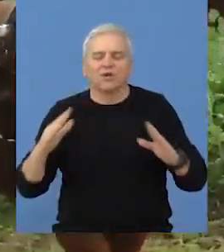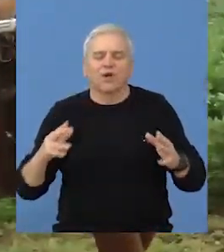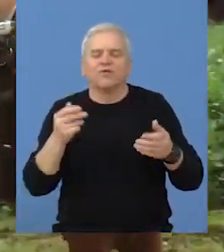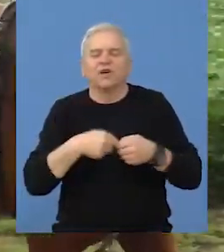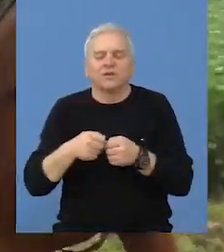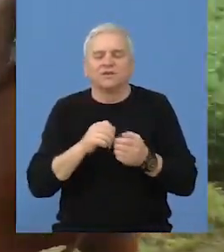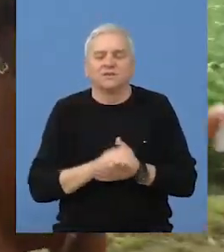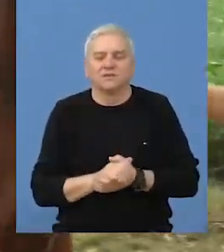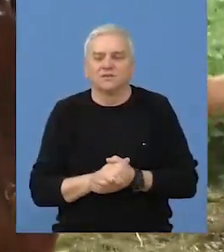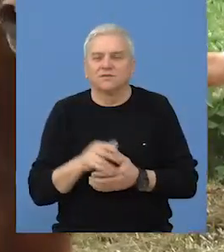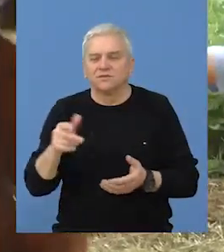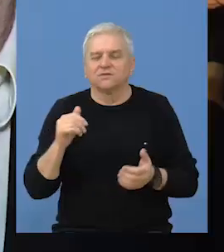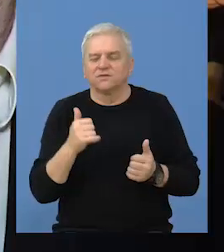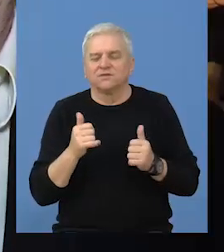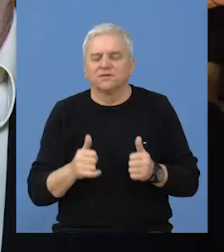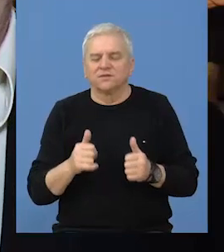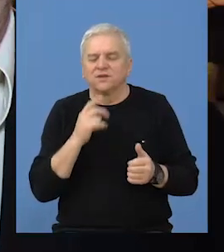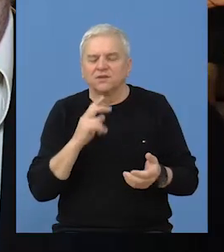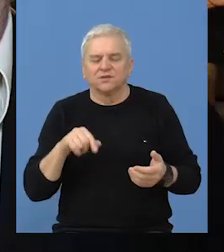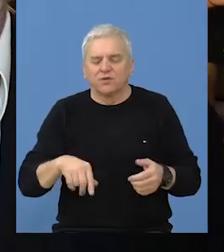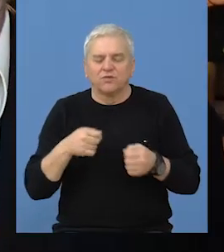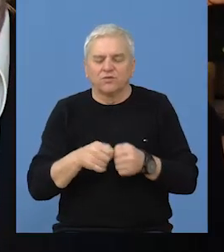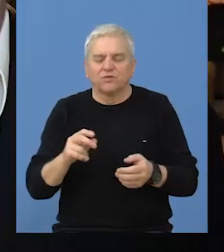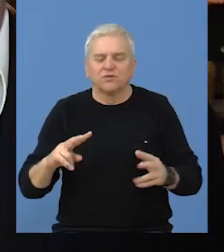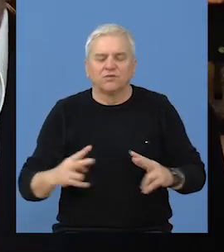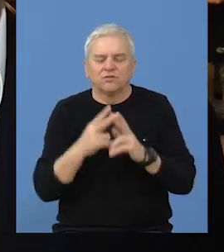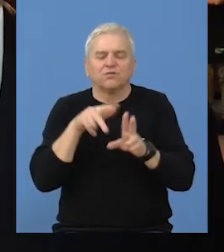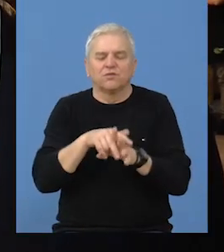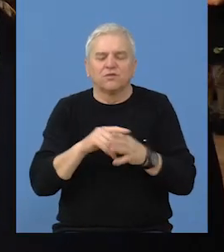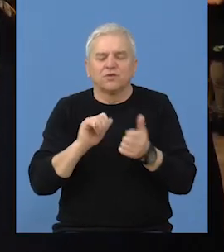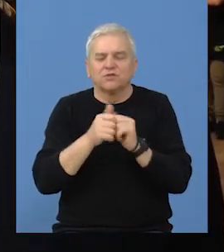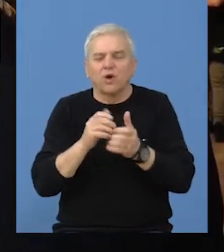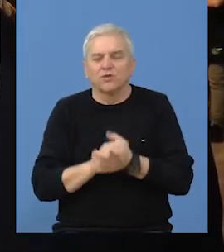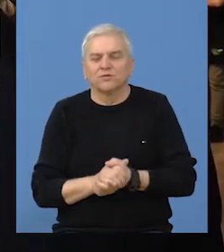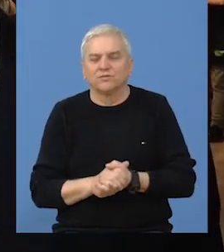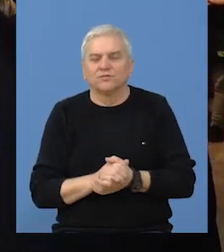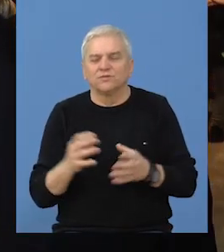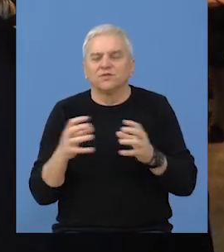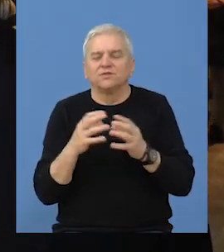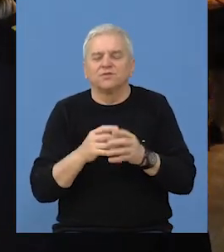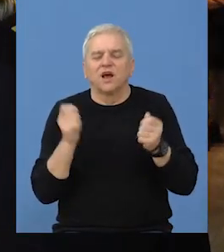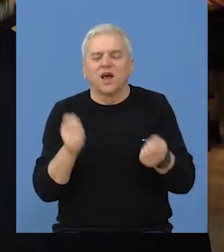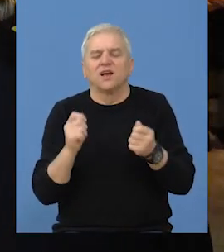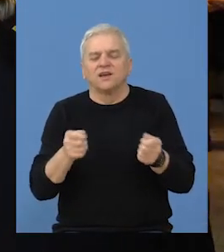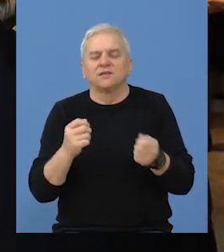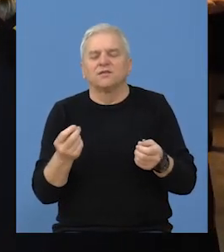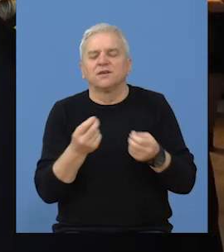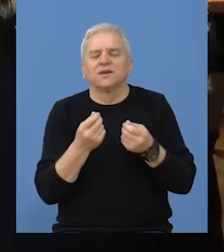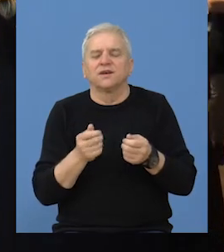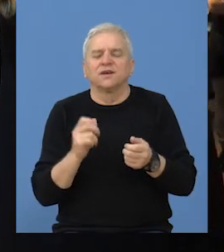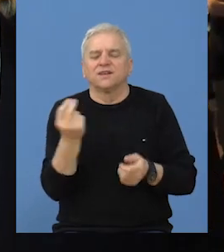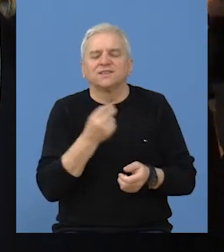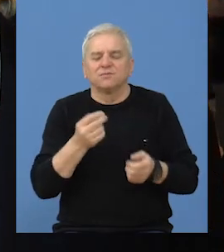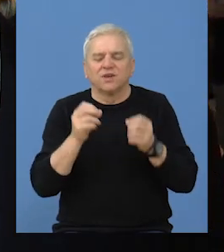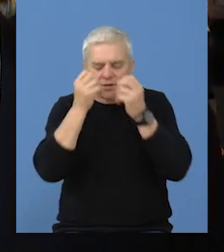druge krovne organizacije. Ovdje su strašna previranja kod nas u konjičkom sportu. U druženje za kasački sport